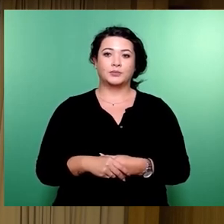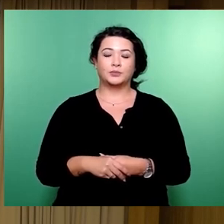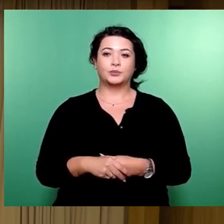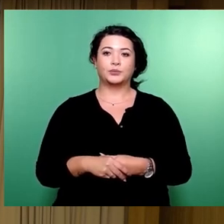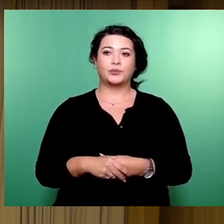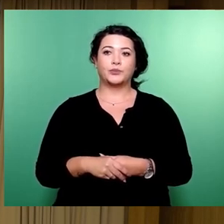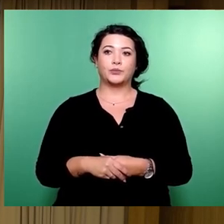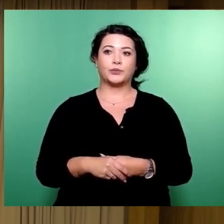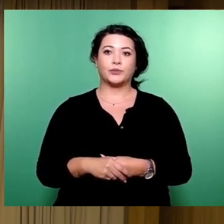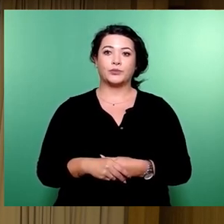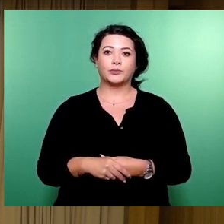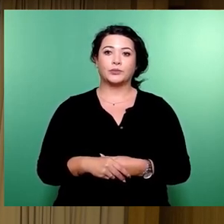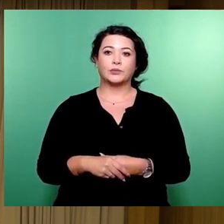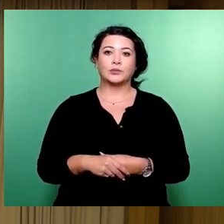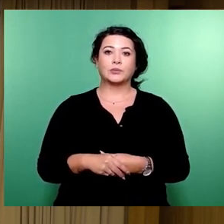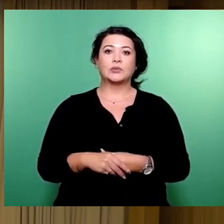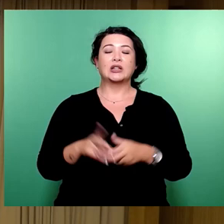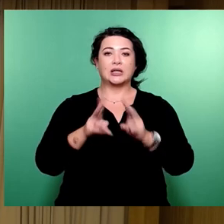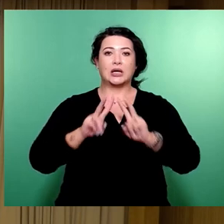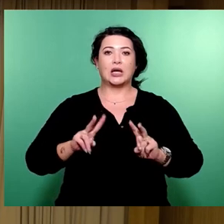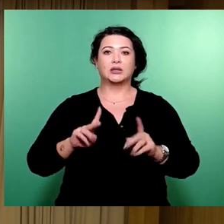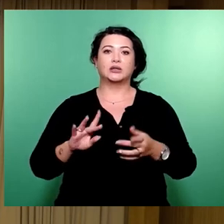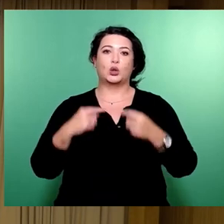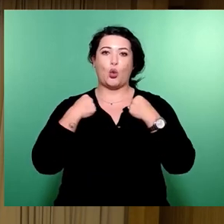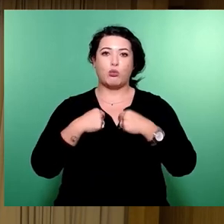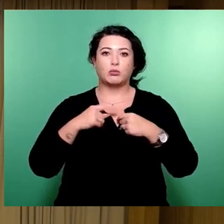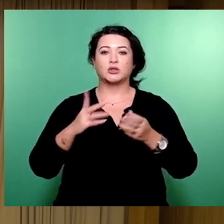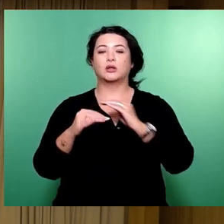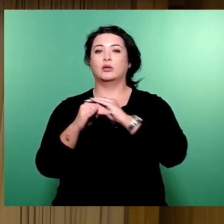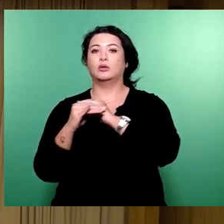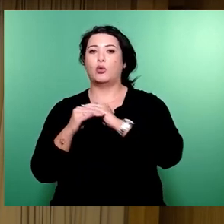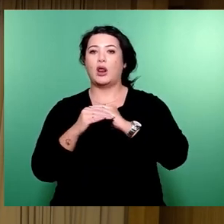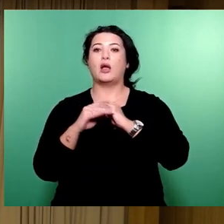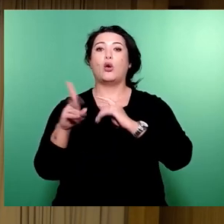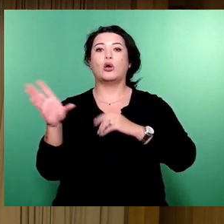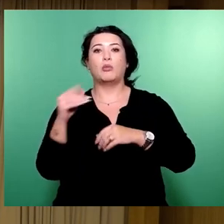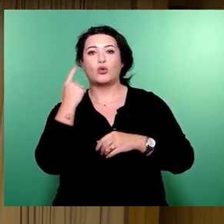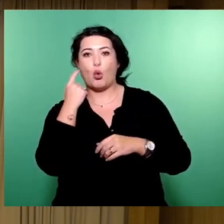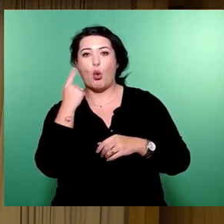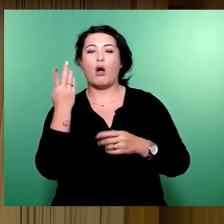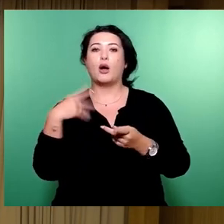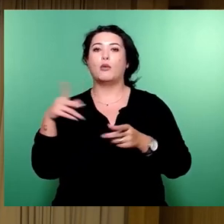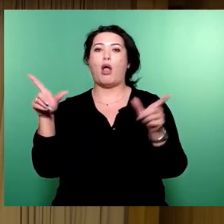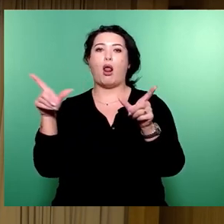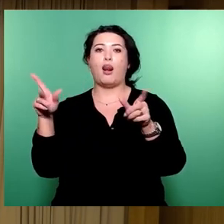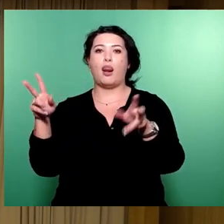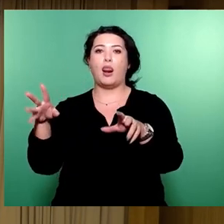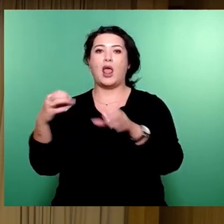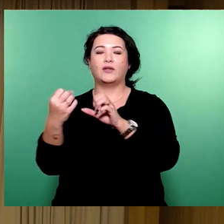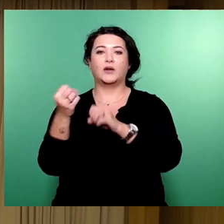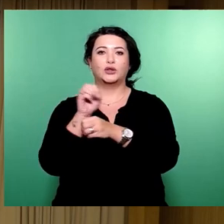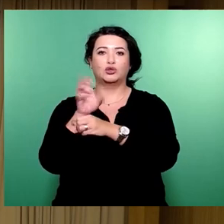Sehr geehrter Herr Oberbürgermeister, sehr geehrte Kolleginnen und Kollegen, liebe Mithörer am Livestream. An diesem